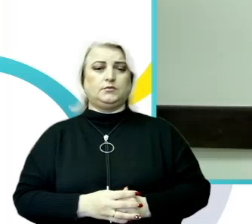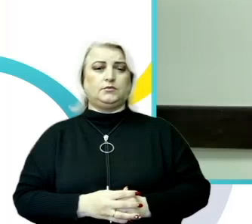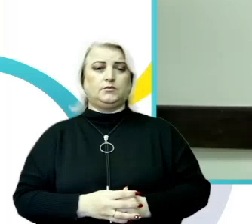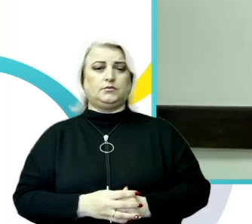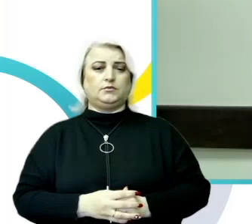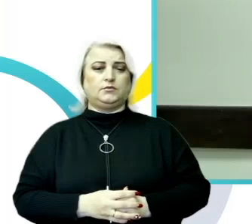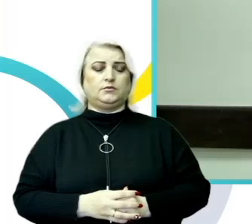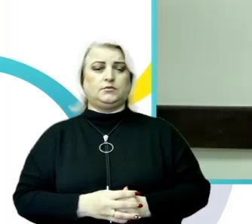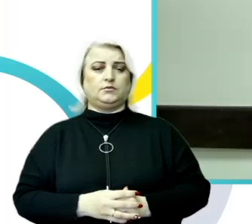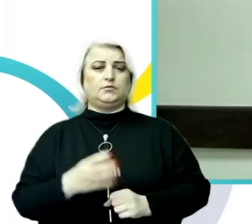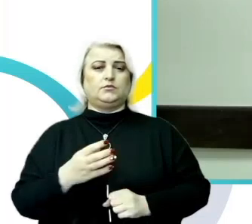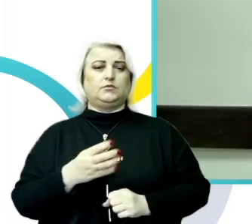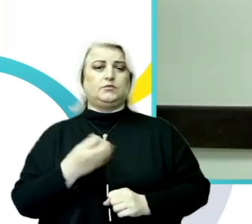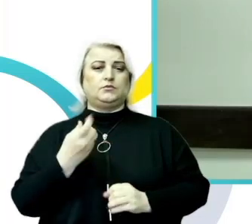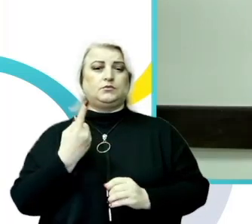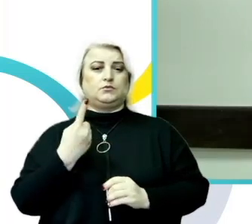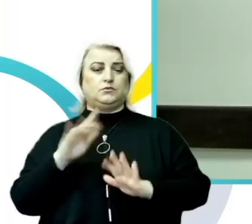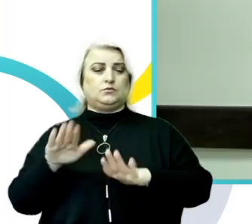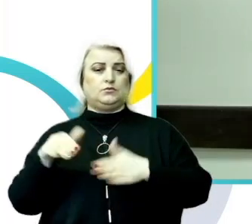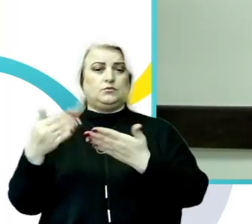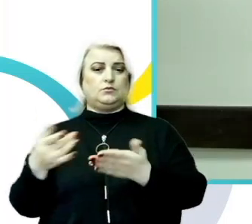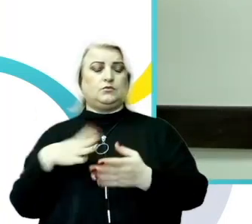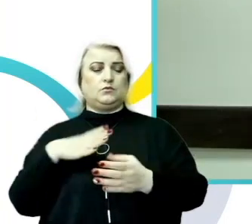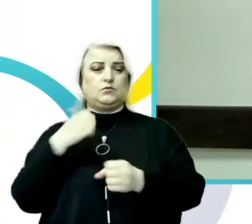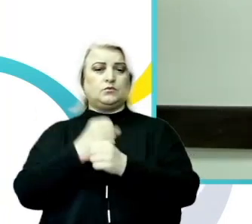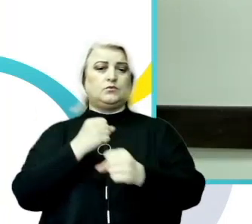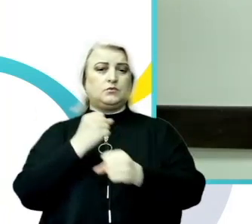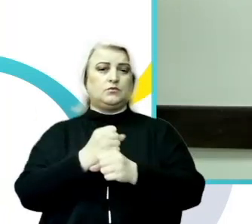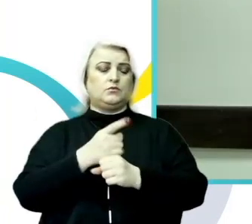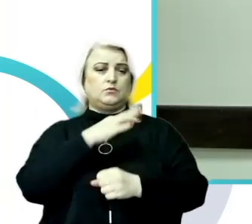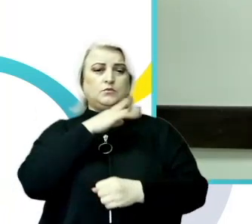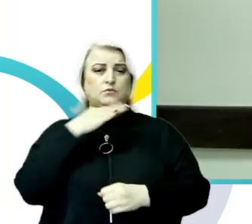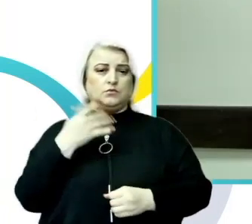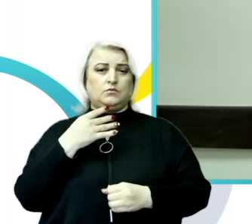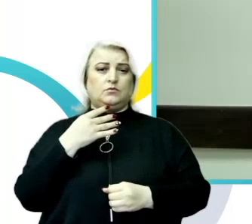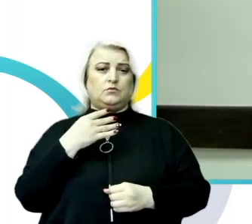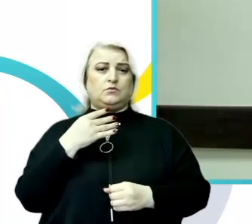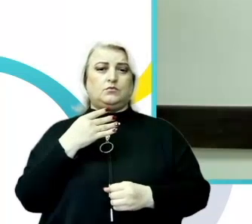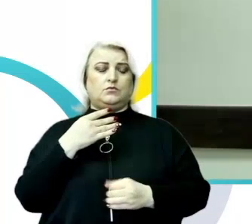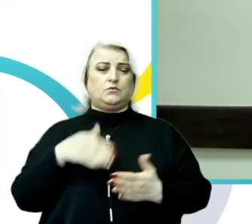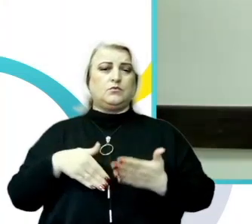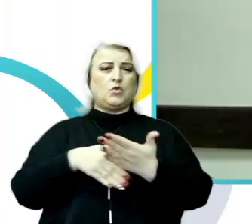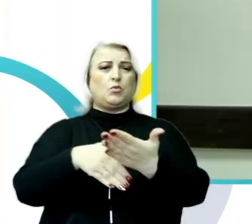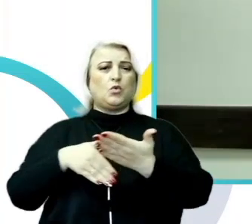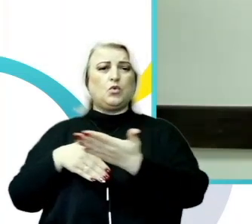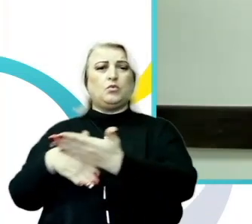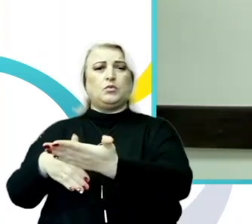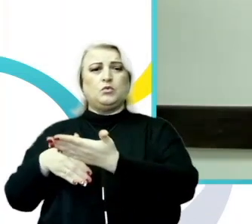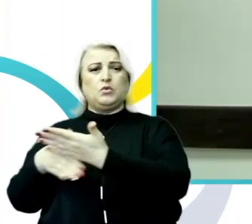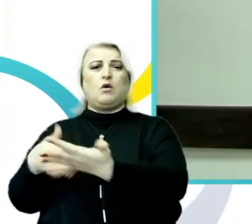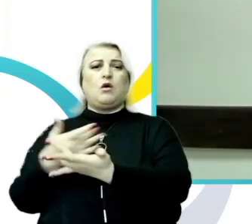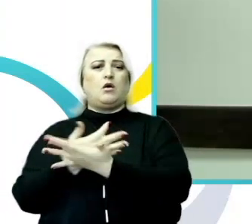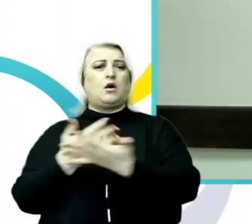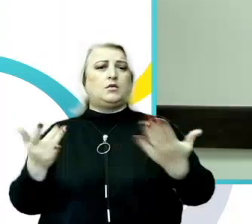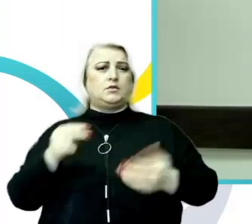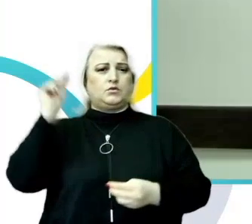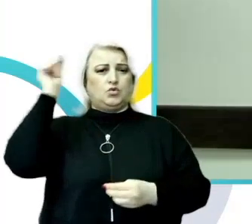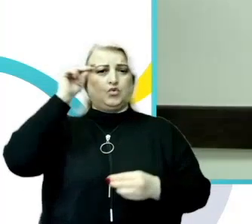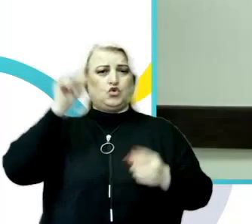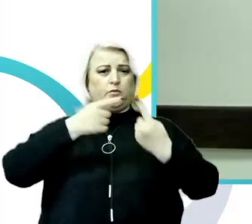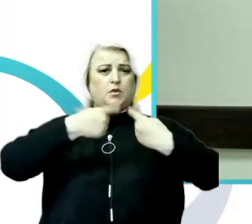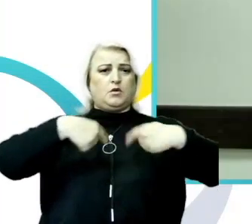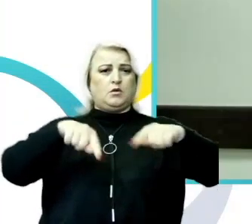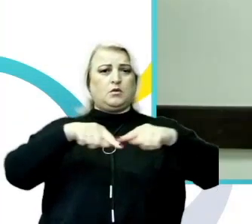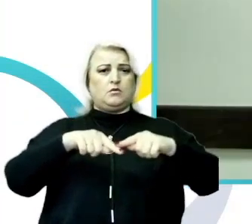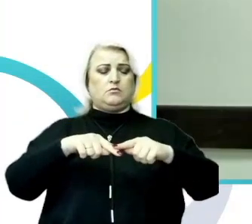să fie elaborate anumite ghiduri de suport pentru toate tipurile de învățământ. Aceste ghidurile